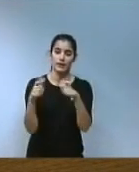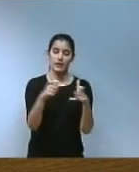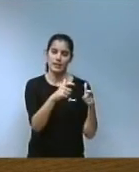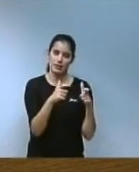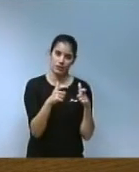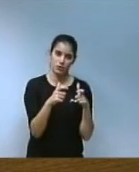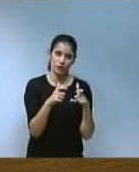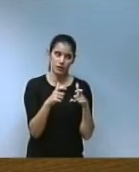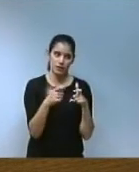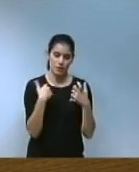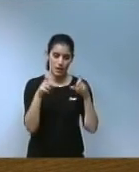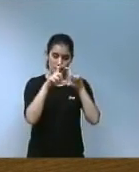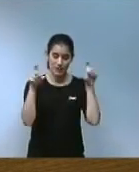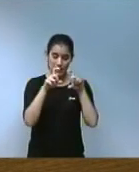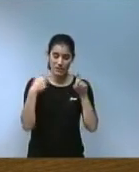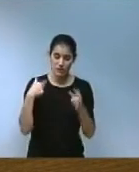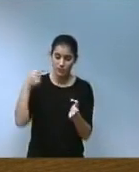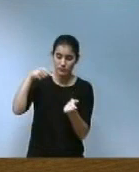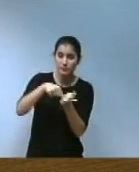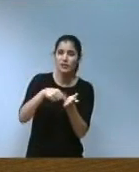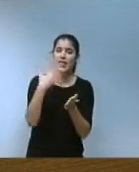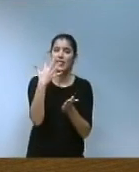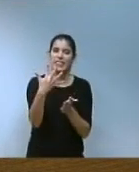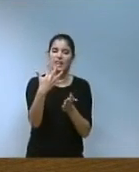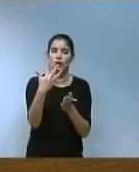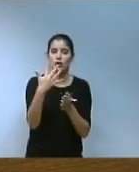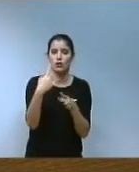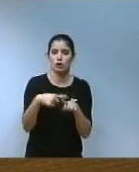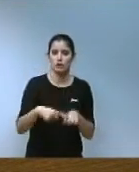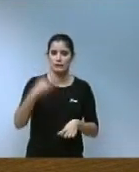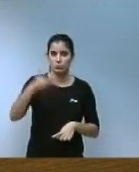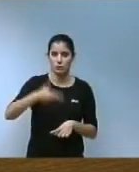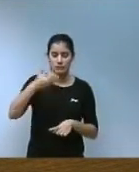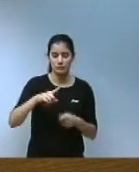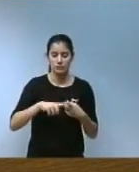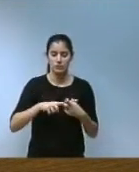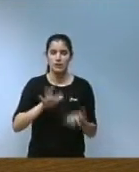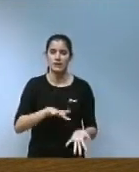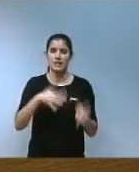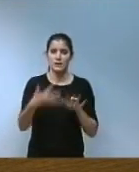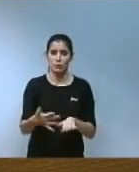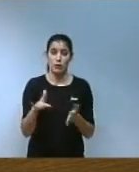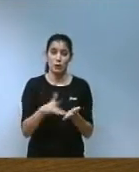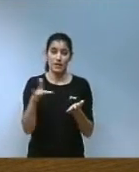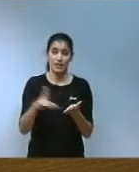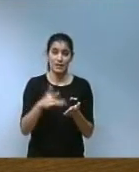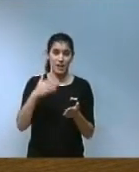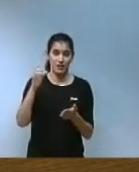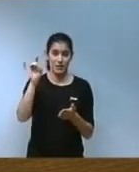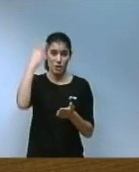empresarials i que centra en cinc aspectes fonamentals, la transformació digital i la innovació, la